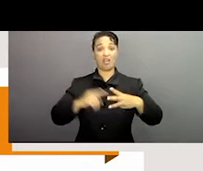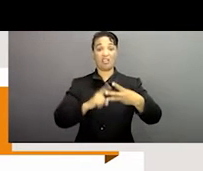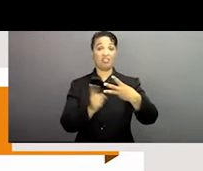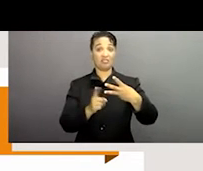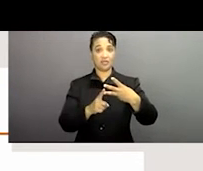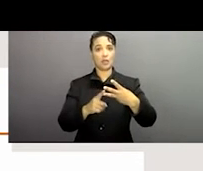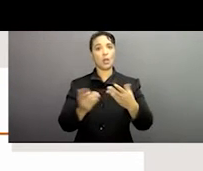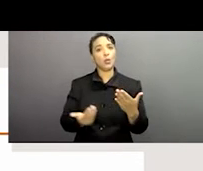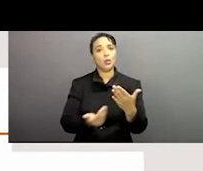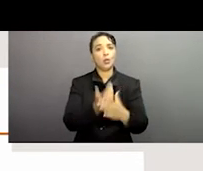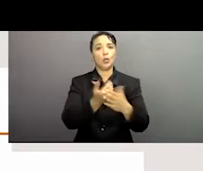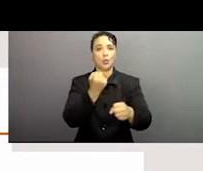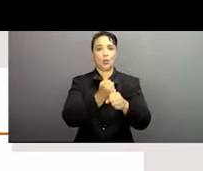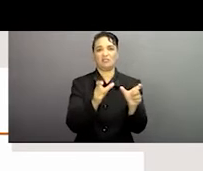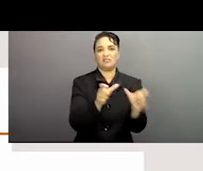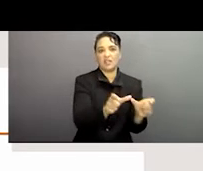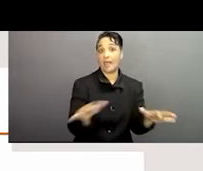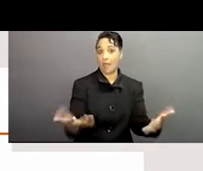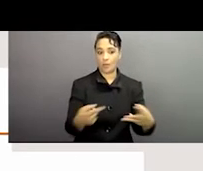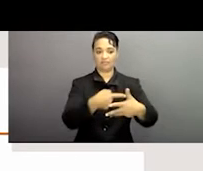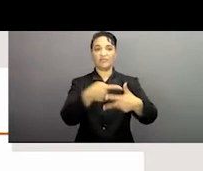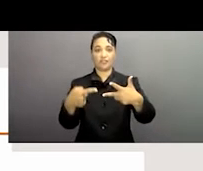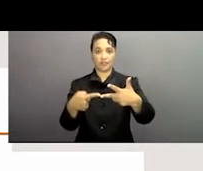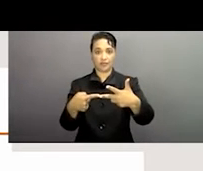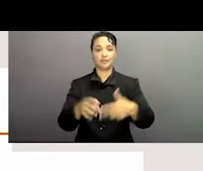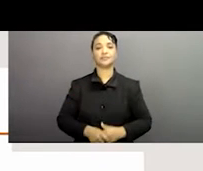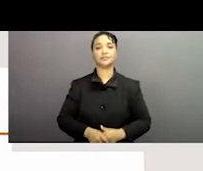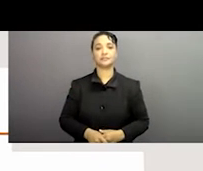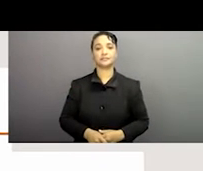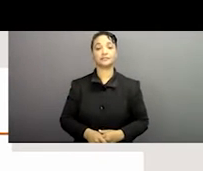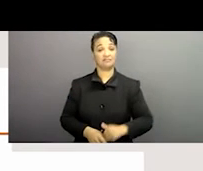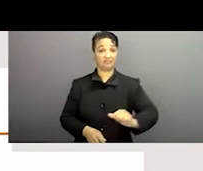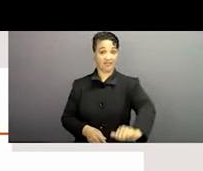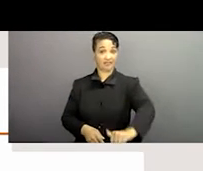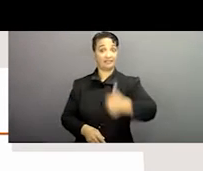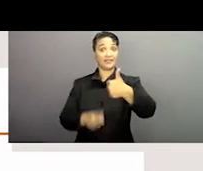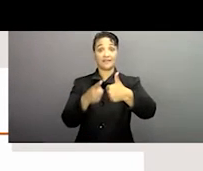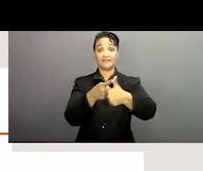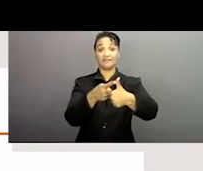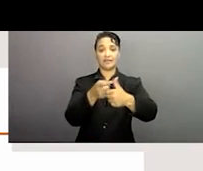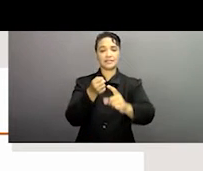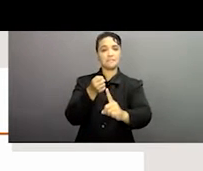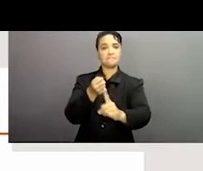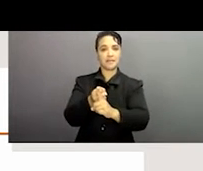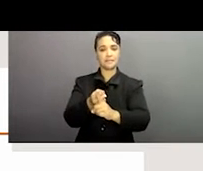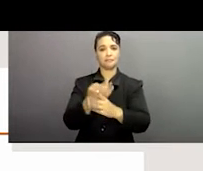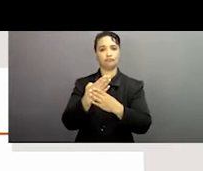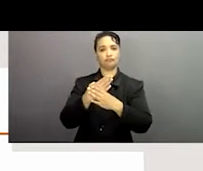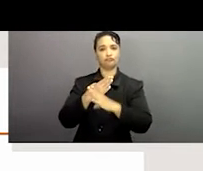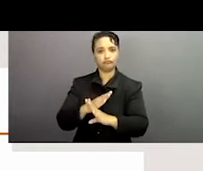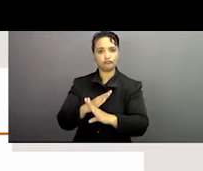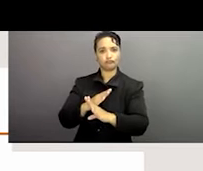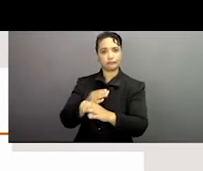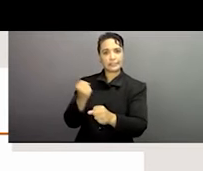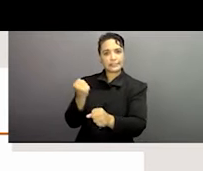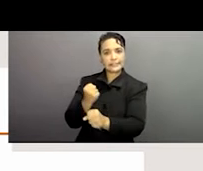'emploi, aussi bien que l'impact sur l'esclavage moderne. Qu'en est-il maintenant des toutes premières mesures qui